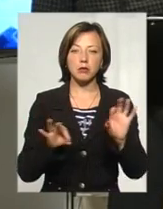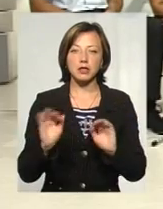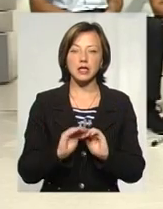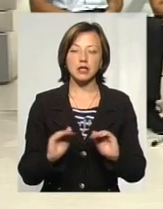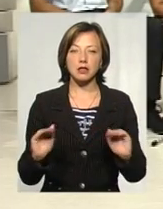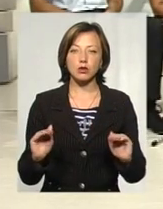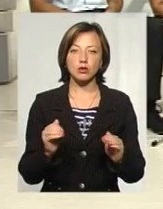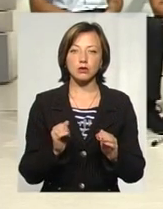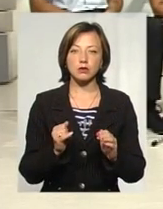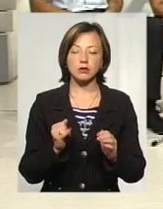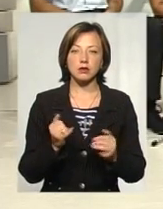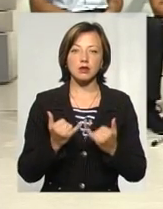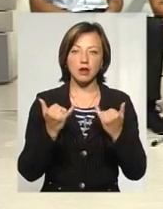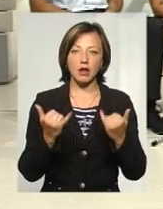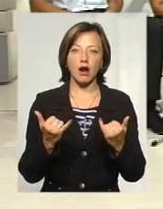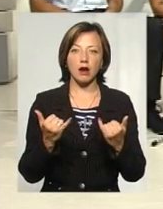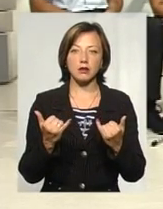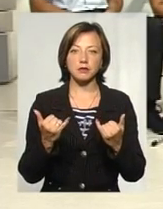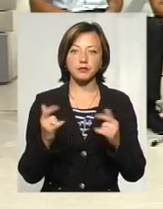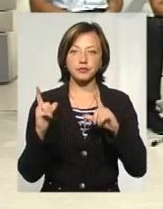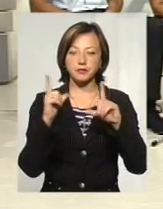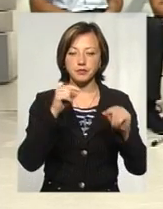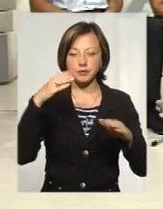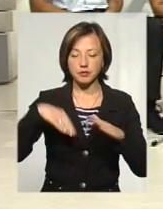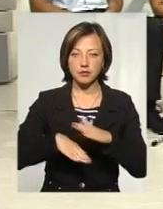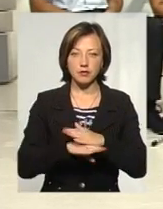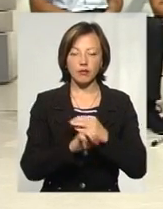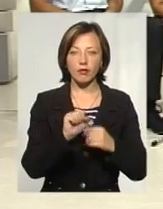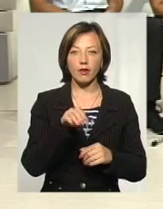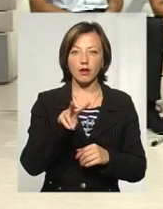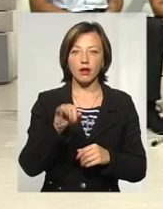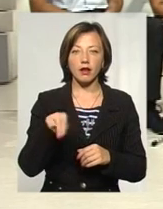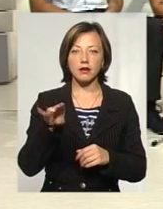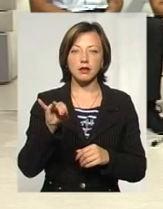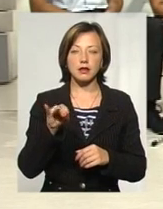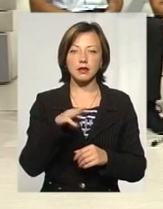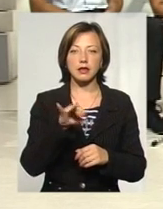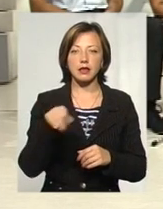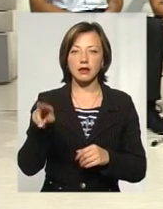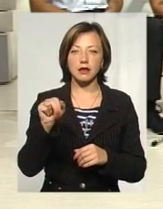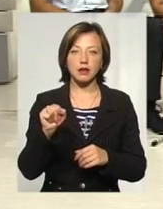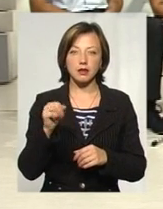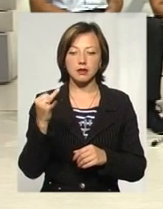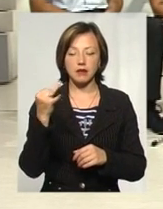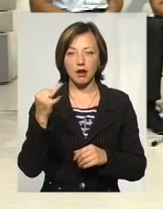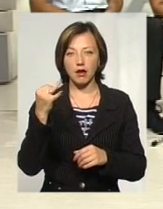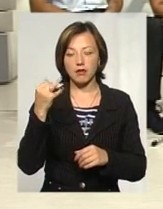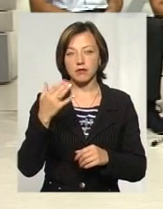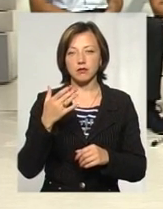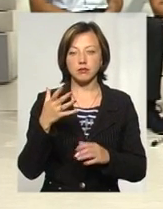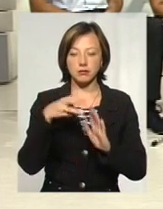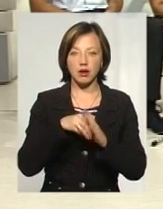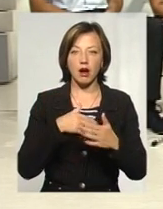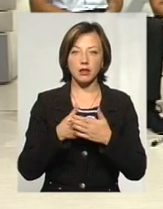вивозу в пещари Атлантида, там, де є цікаве дозвілля, там, де можна долучити їх до активного